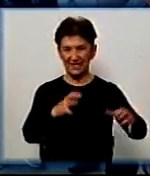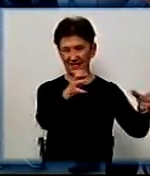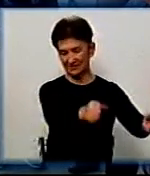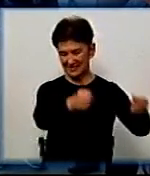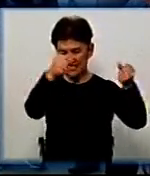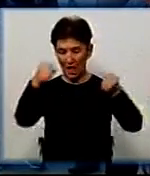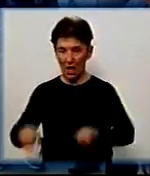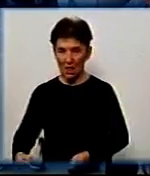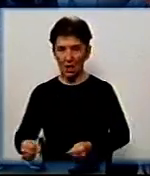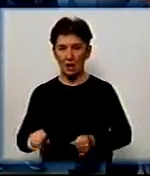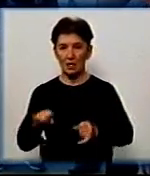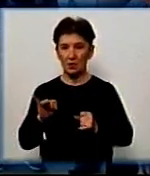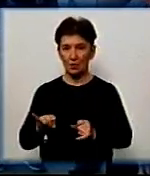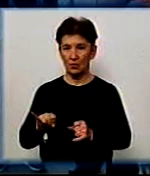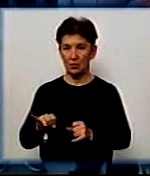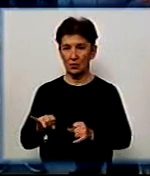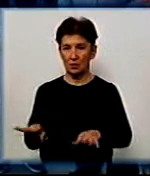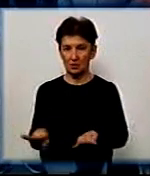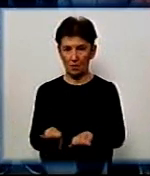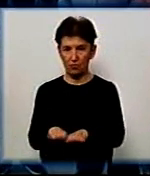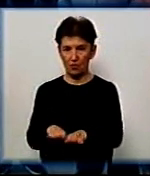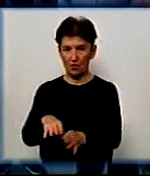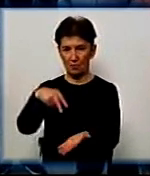його на підлогу.